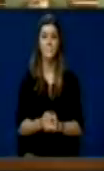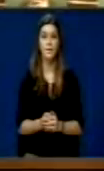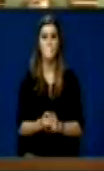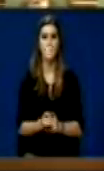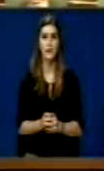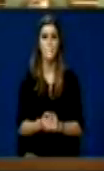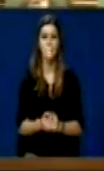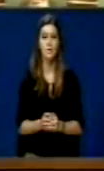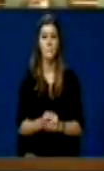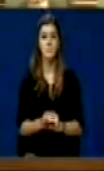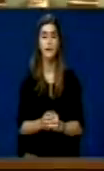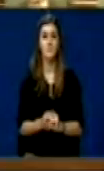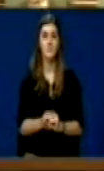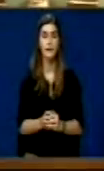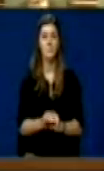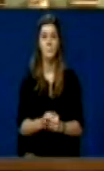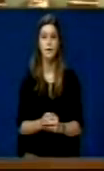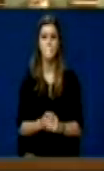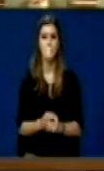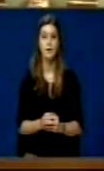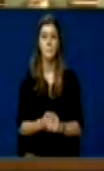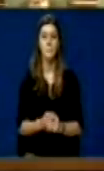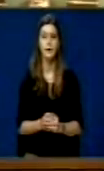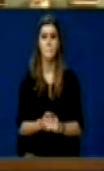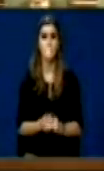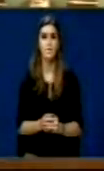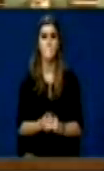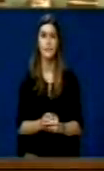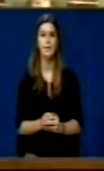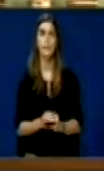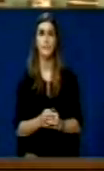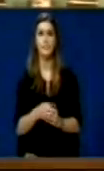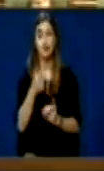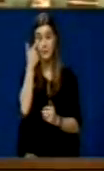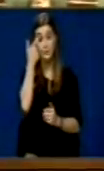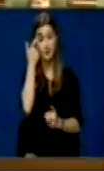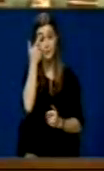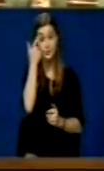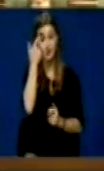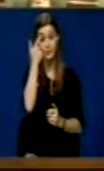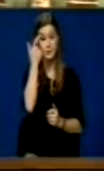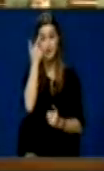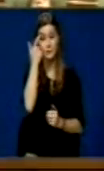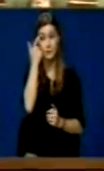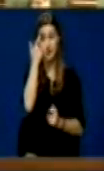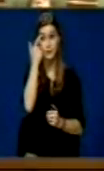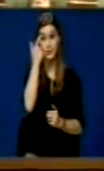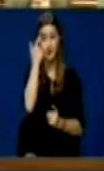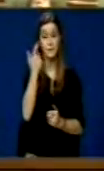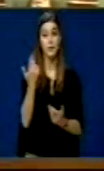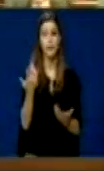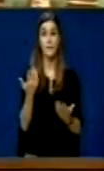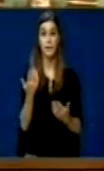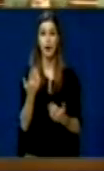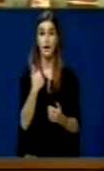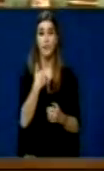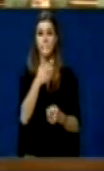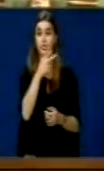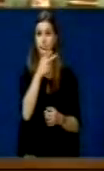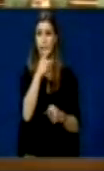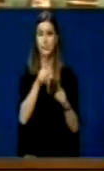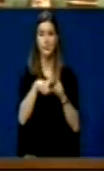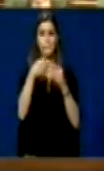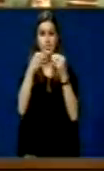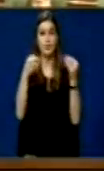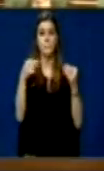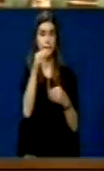Këtë mundohem të parafërzoj Ministrin dhe të nëzirë dhe në